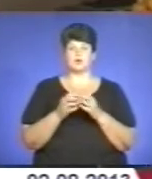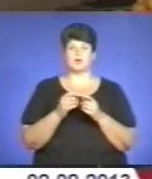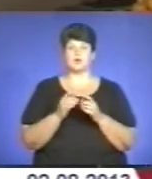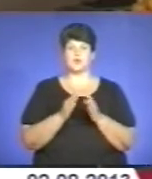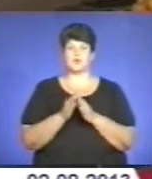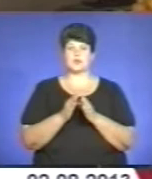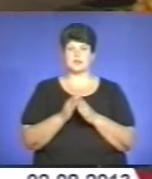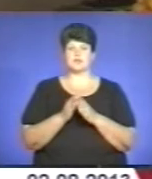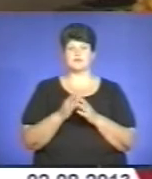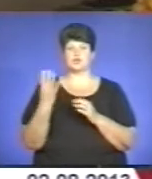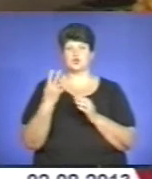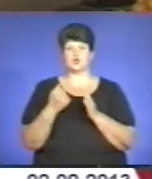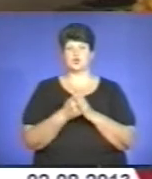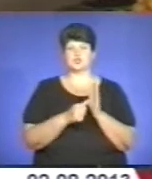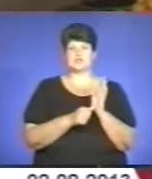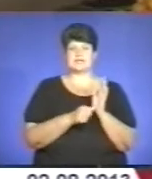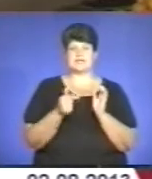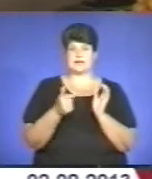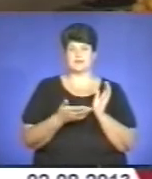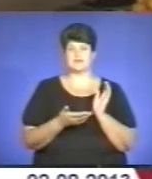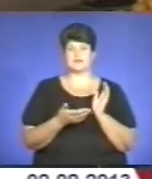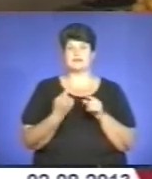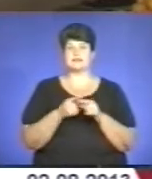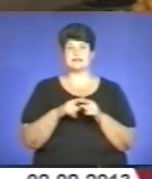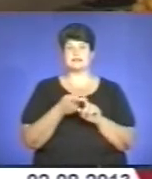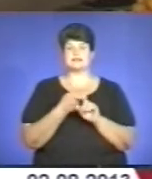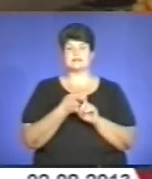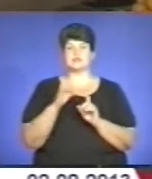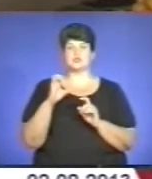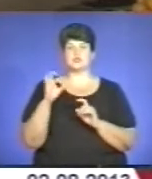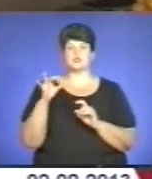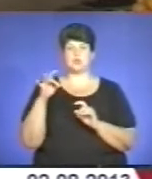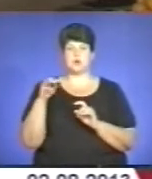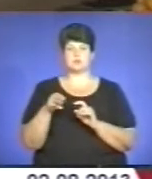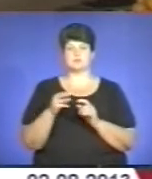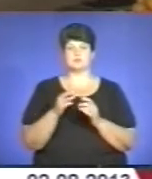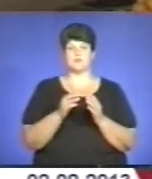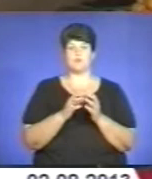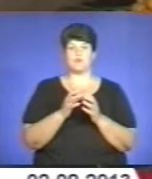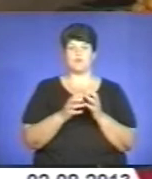від 4 до 6 гривень. Це залежно, який сорт помідори і якість помідори.